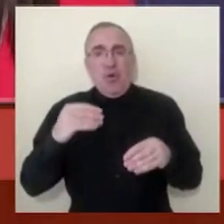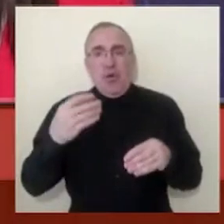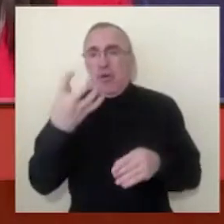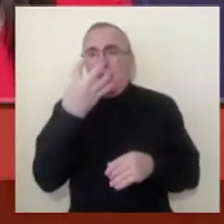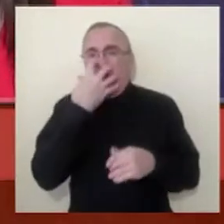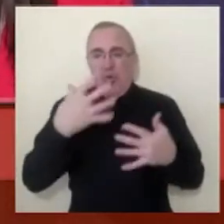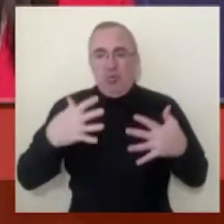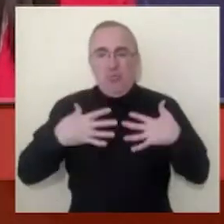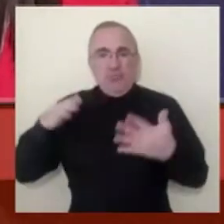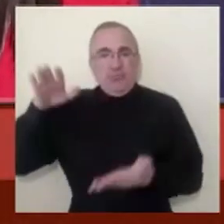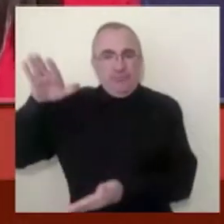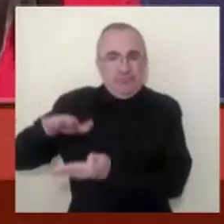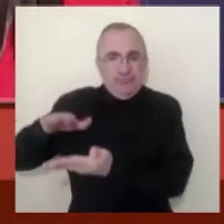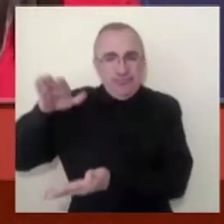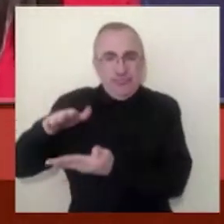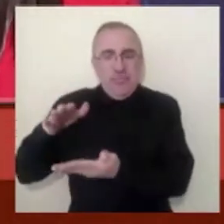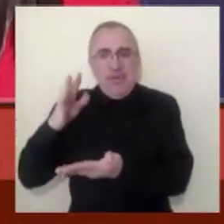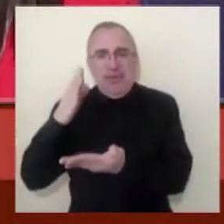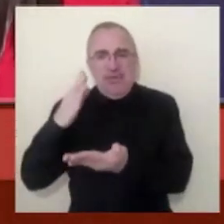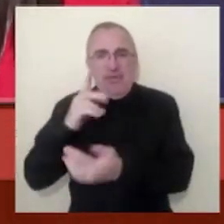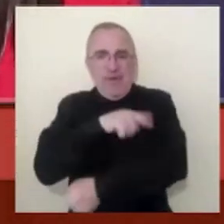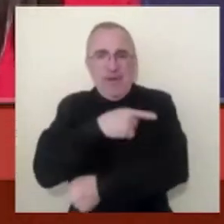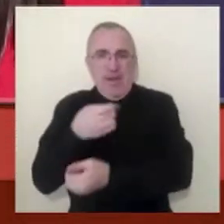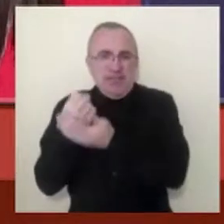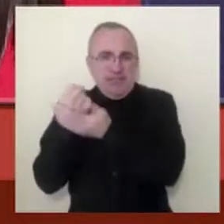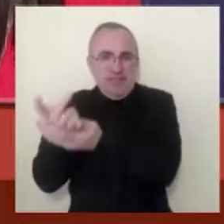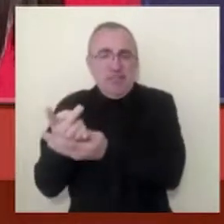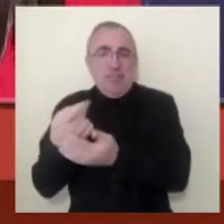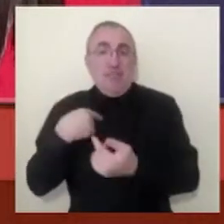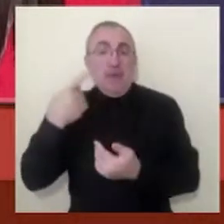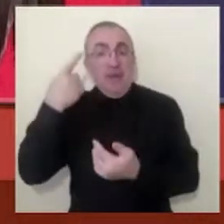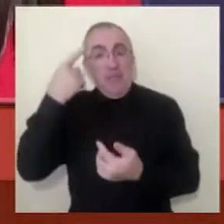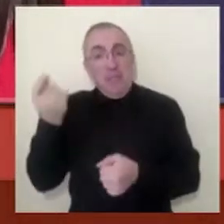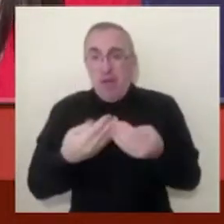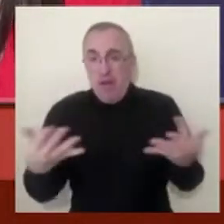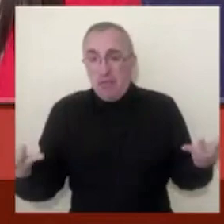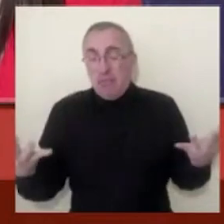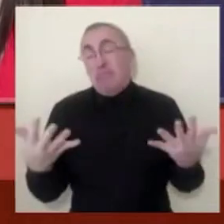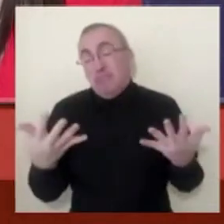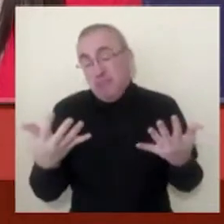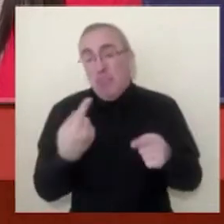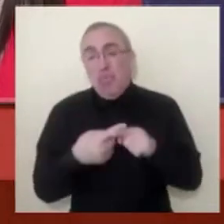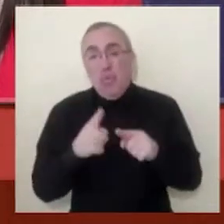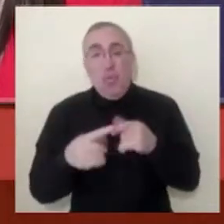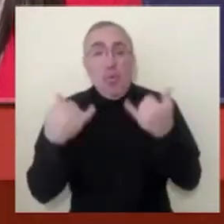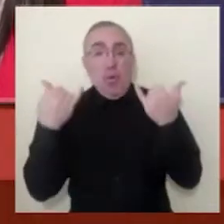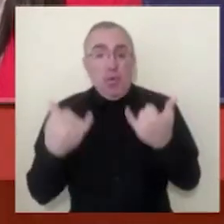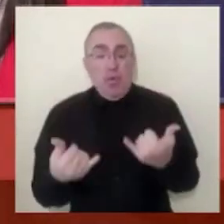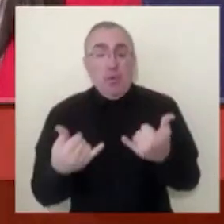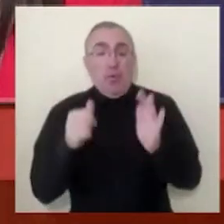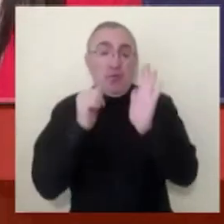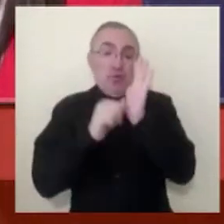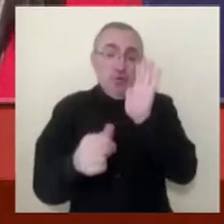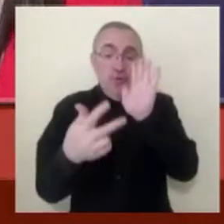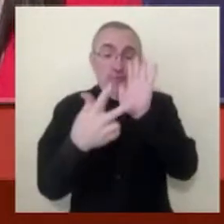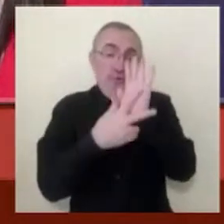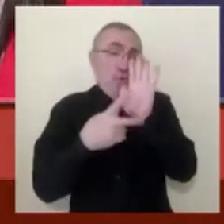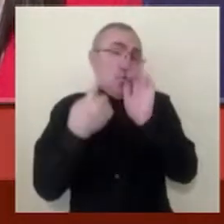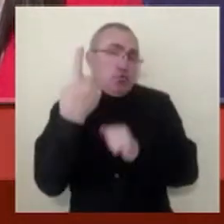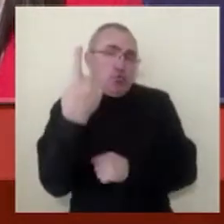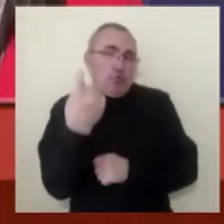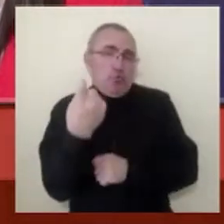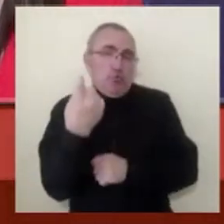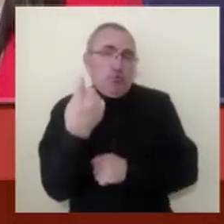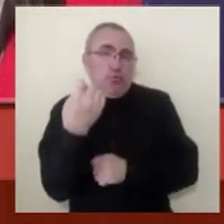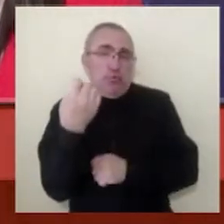які в лікарнях знаходились безпосередньо, ясно, що мало катастрофічні наслідки. Наразі у нас від 68 до 13